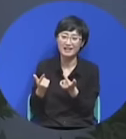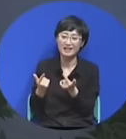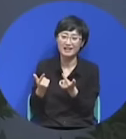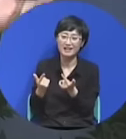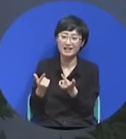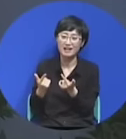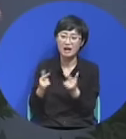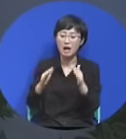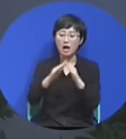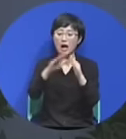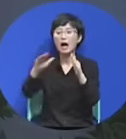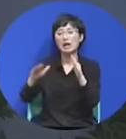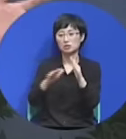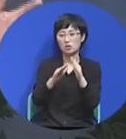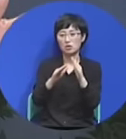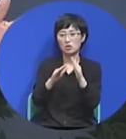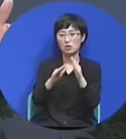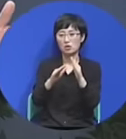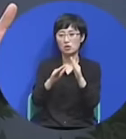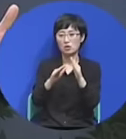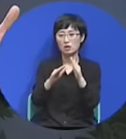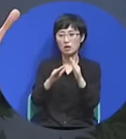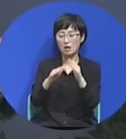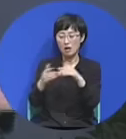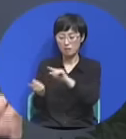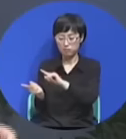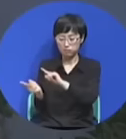가정회복 다 되면 전도 문절리기 시작